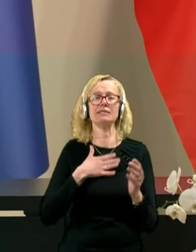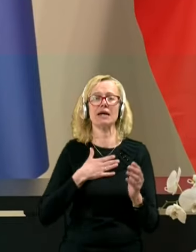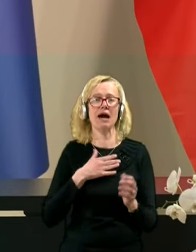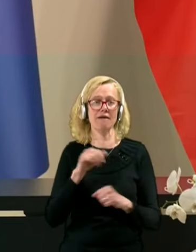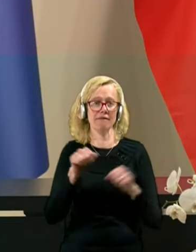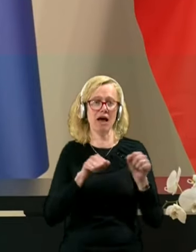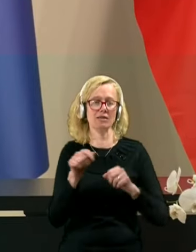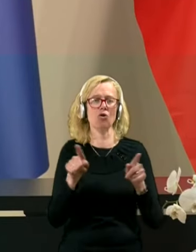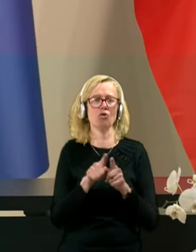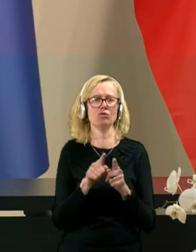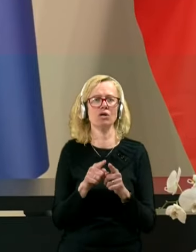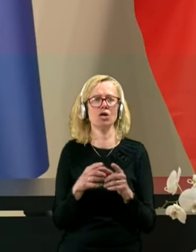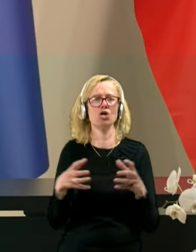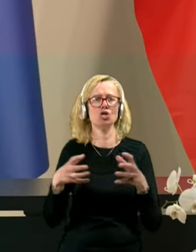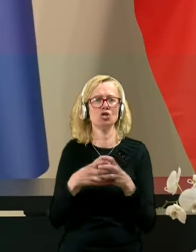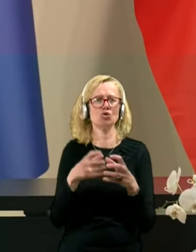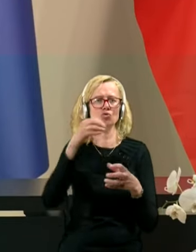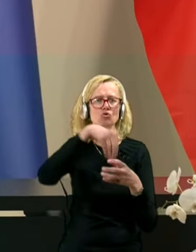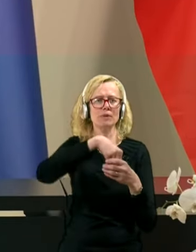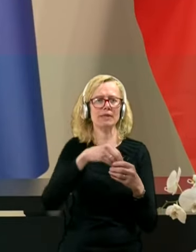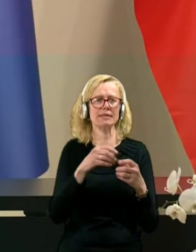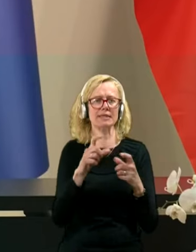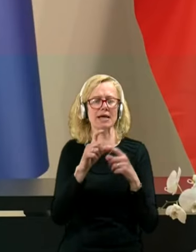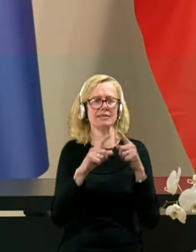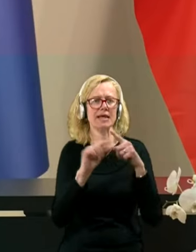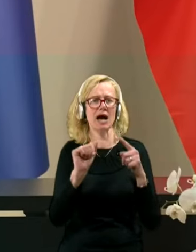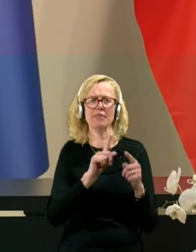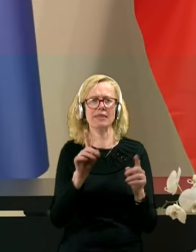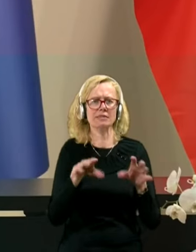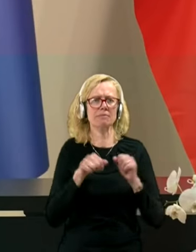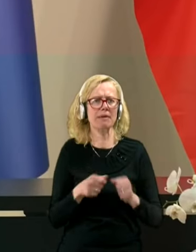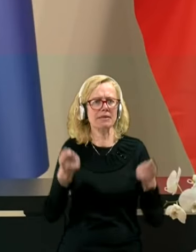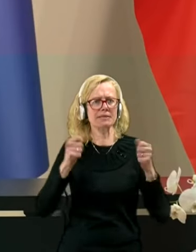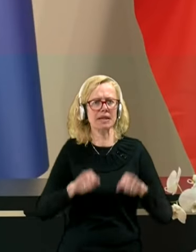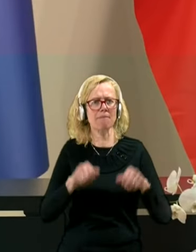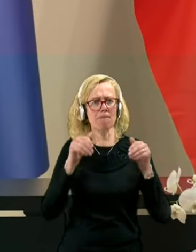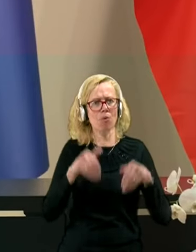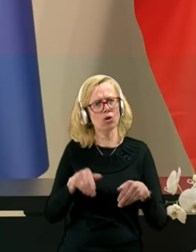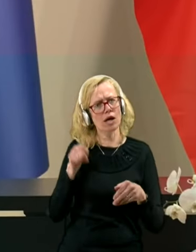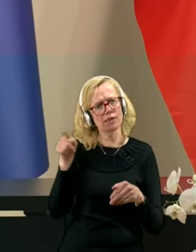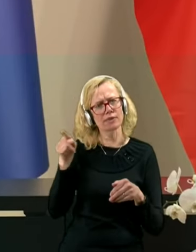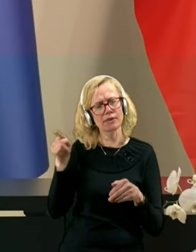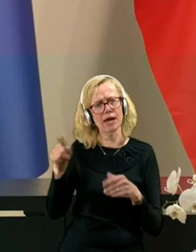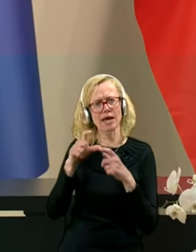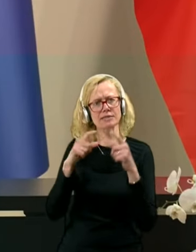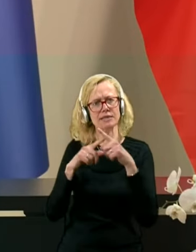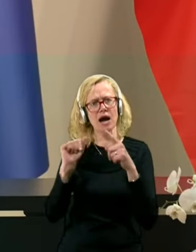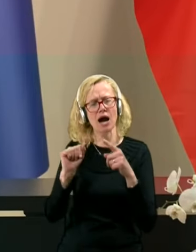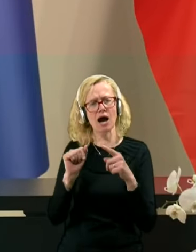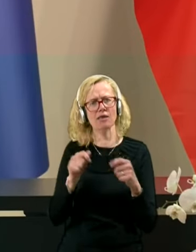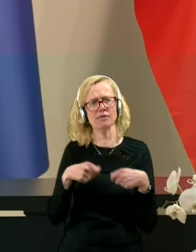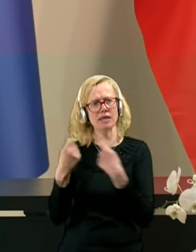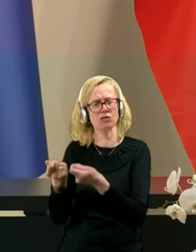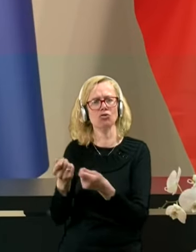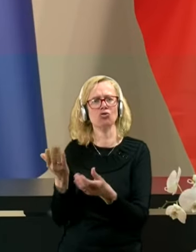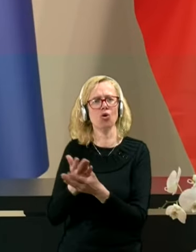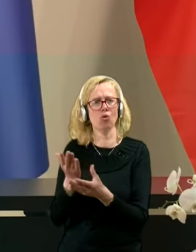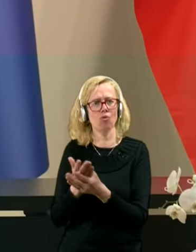družbenica STA-ja ne sprejme torej tega sklepa, da more njej STA, da te dokumente oziroma